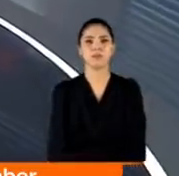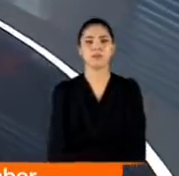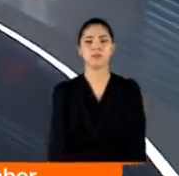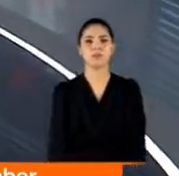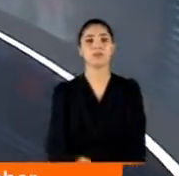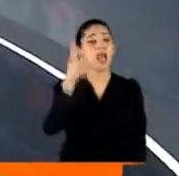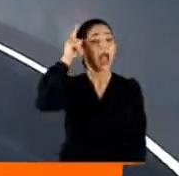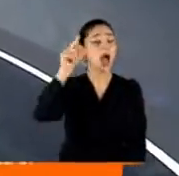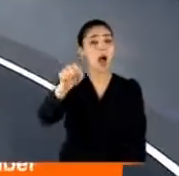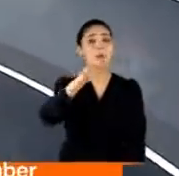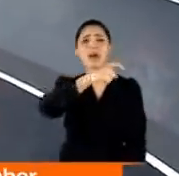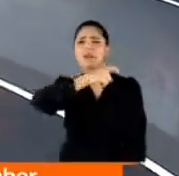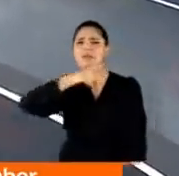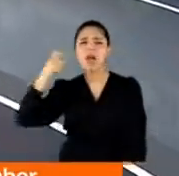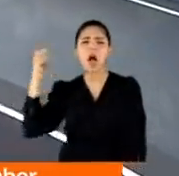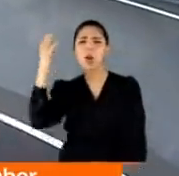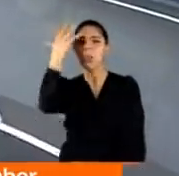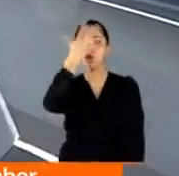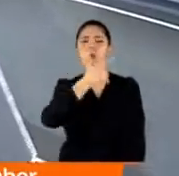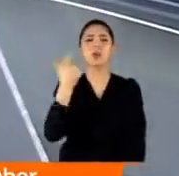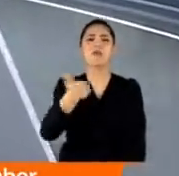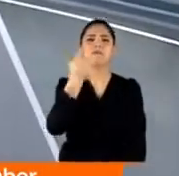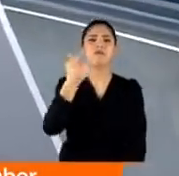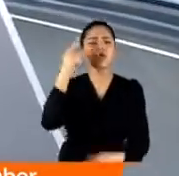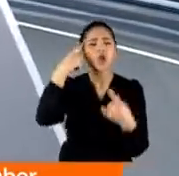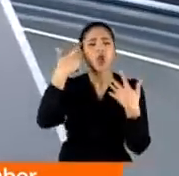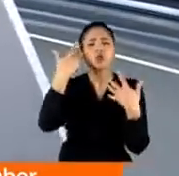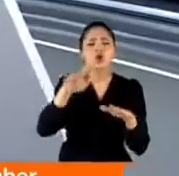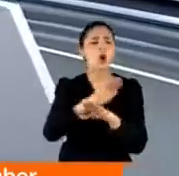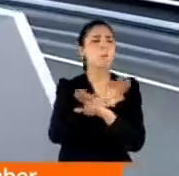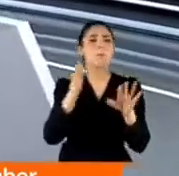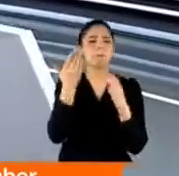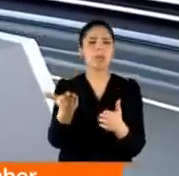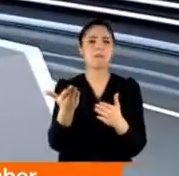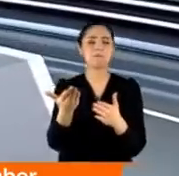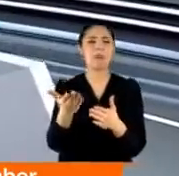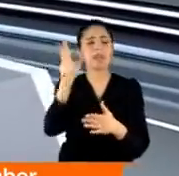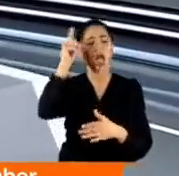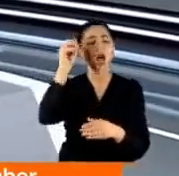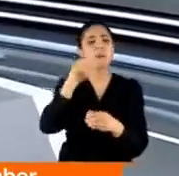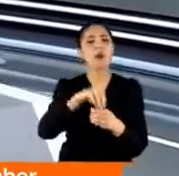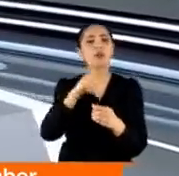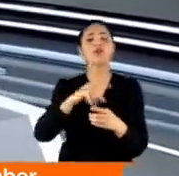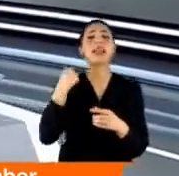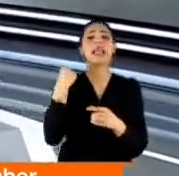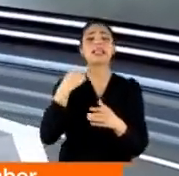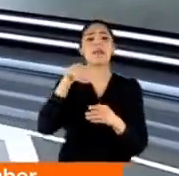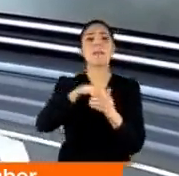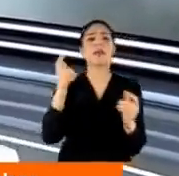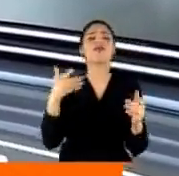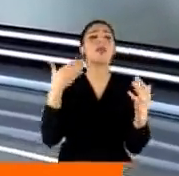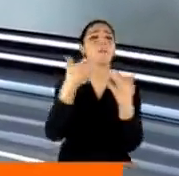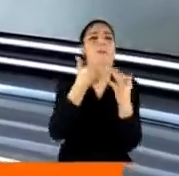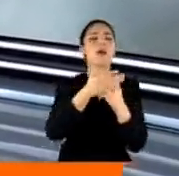Ve Amerika tarihinin en utanç verici görüntülerin şokunu halen atlatmaya çalışıyor Amerika Birleşik Devletleri. Temsilciler Meclisi baskında